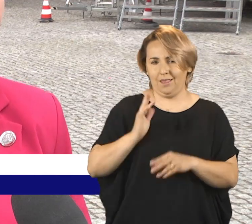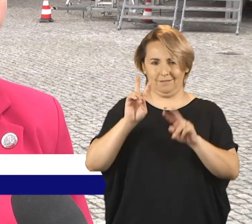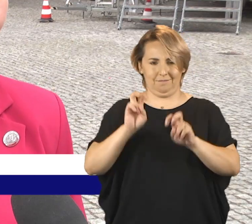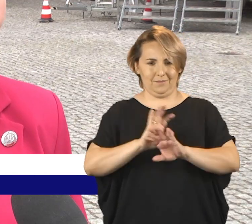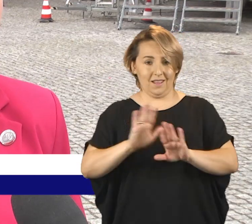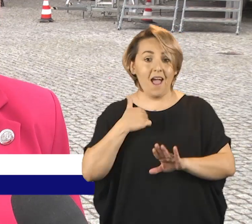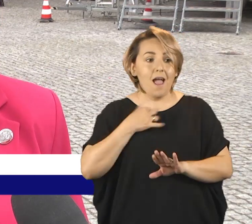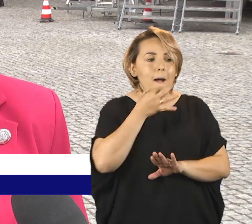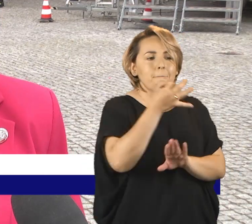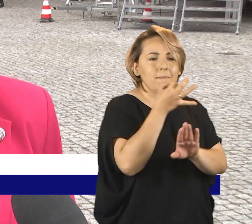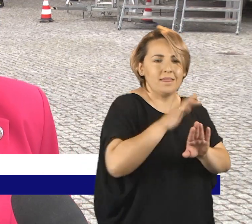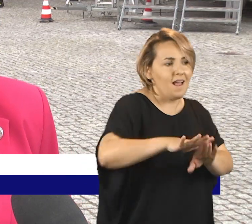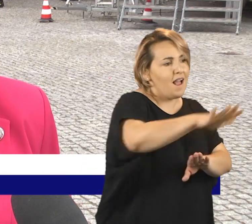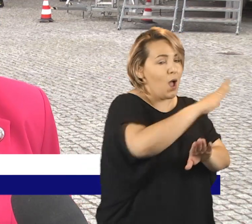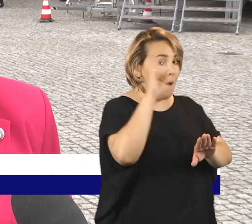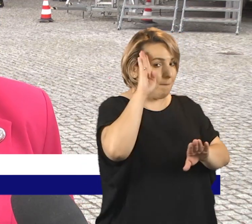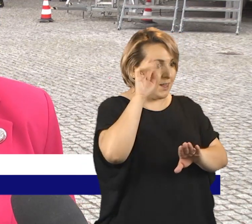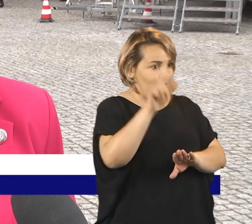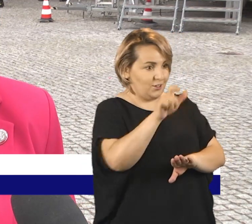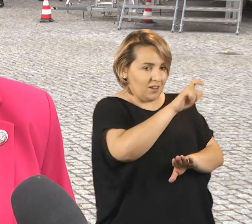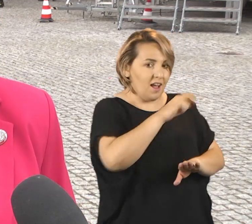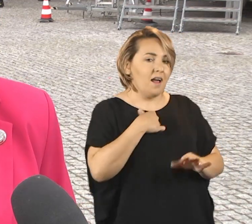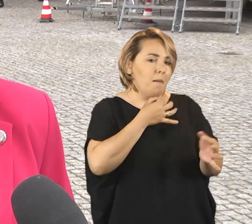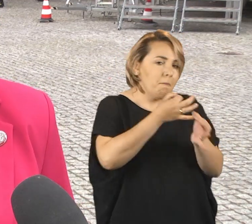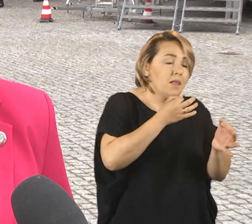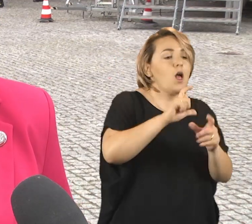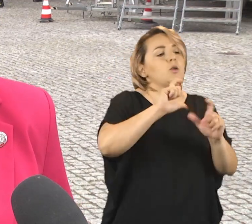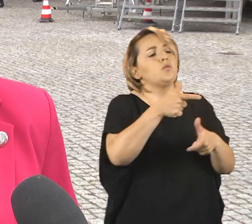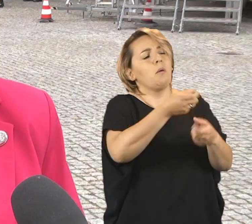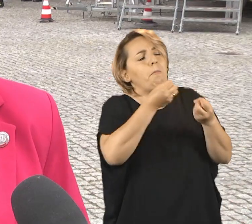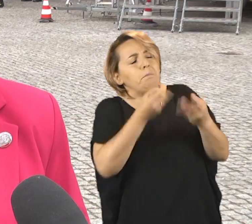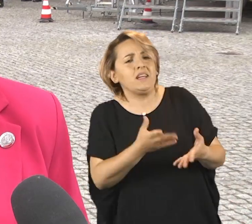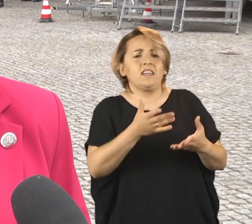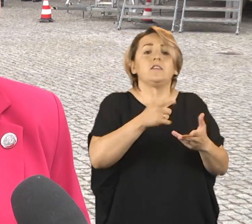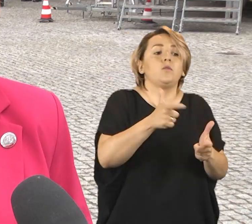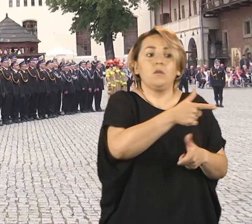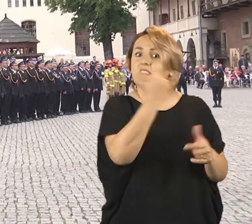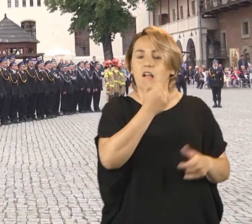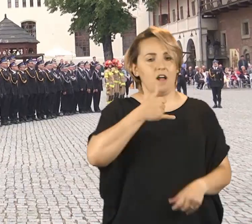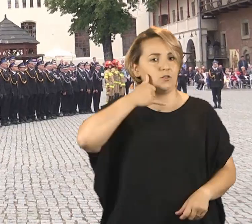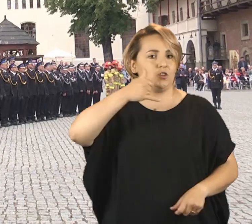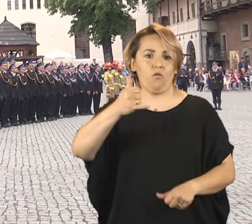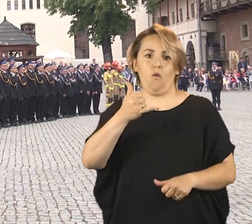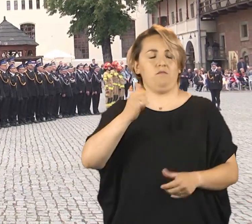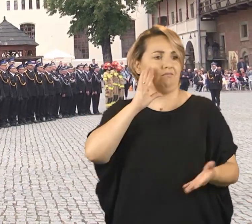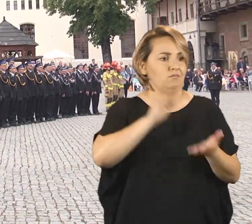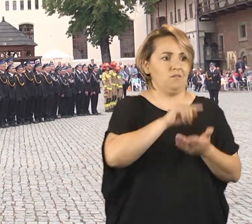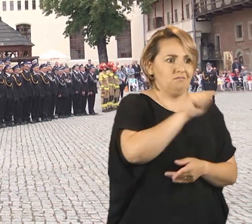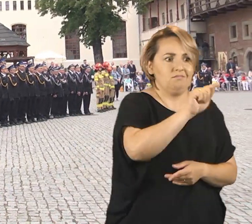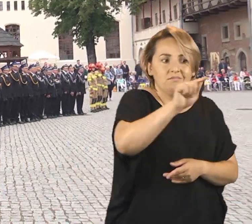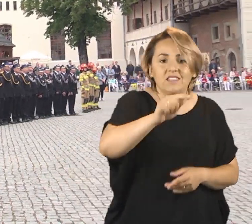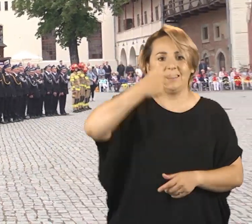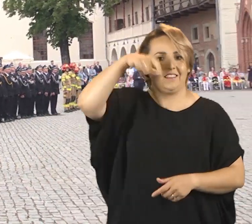naprawdę jak pytałam tutaj mieszkańców mojego okręgu, gdzie w razie gdy coś się dzieje niebezpiecznego dzwonią, to większość